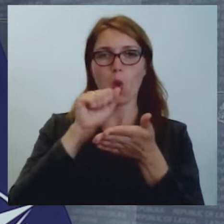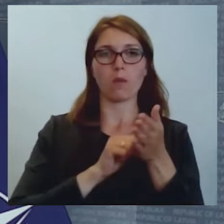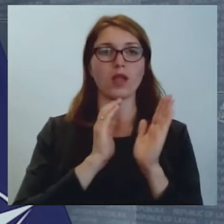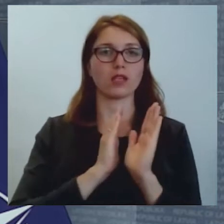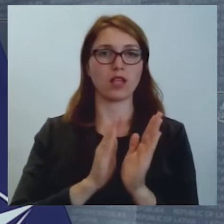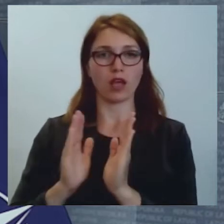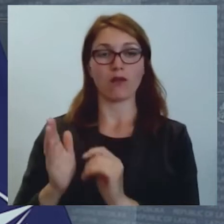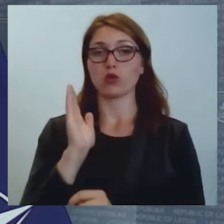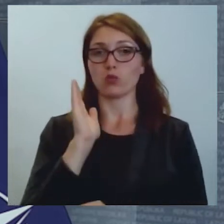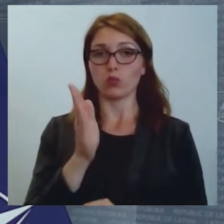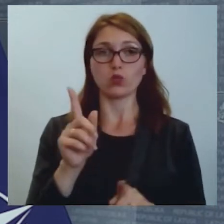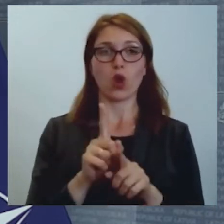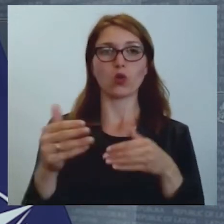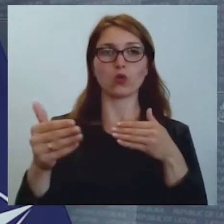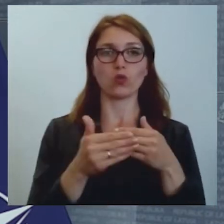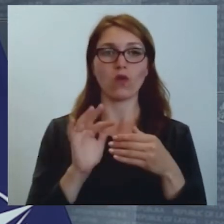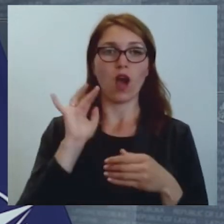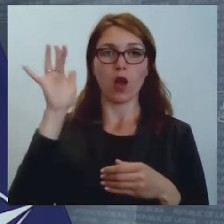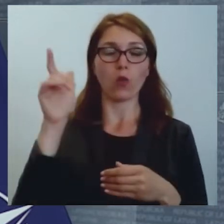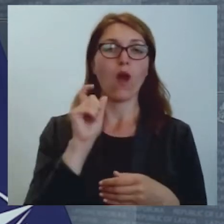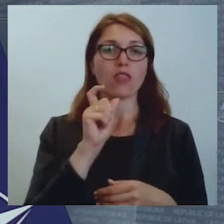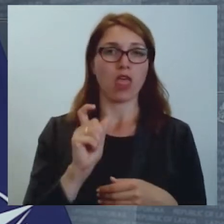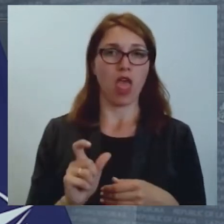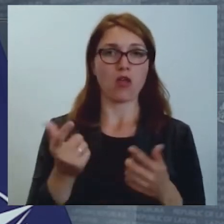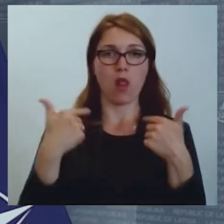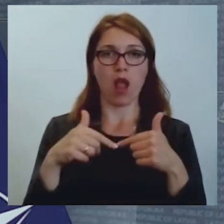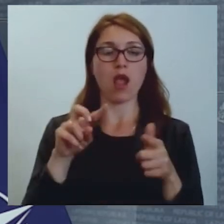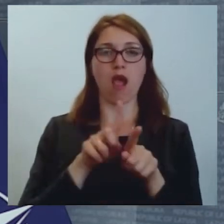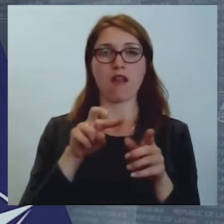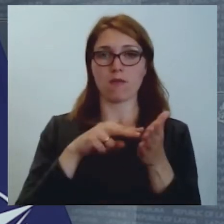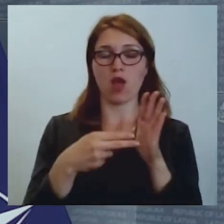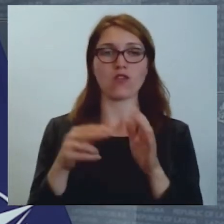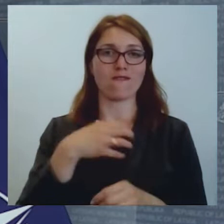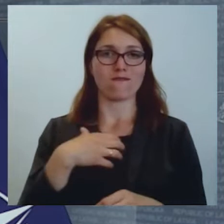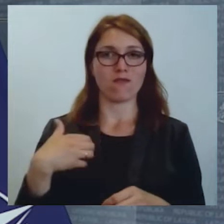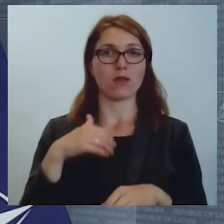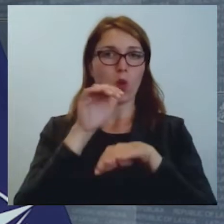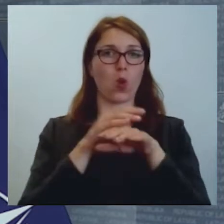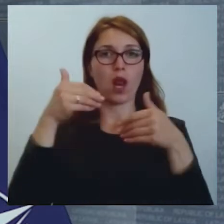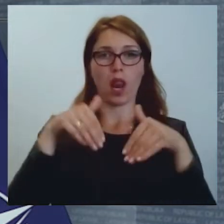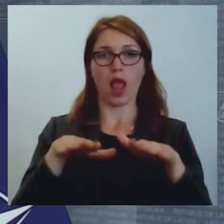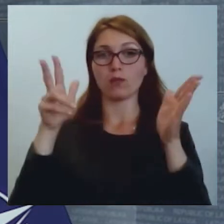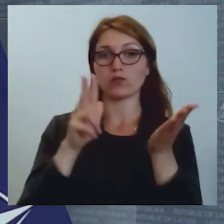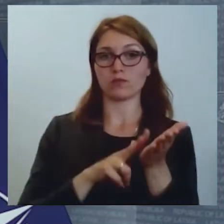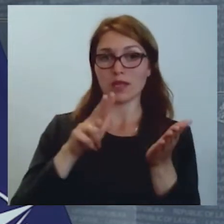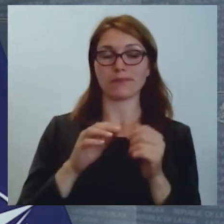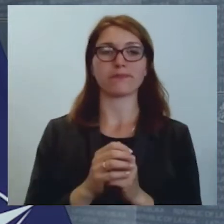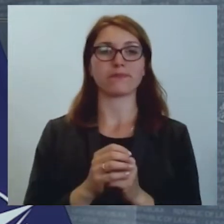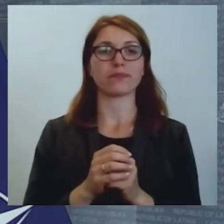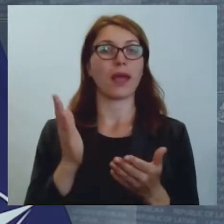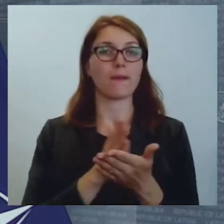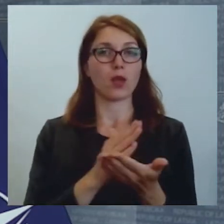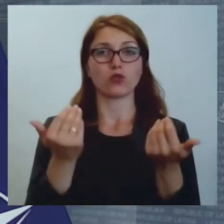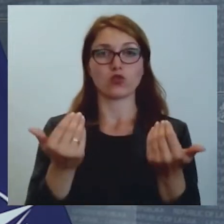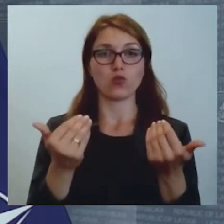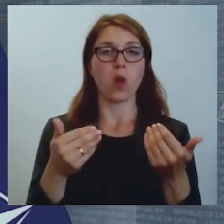un tuvākajās nedēļās mēs plānojam valdībā arī pieņemt konkrētus lēmumus. Un visbeidzot šodien tapu